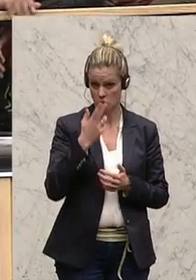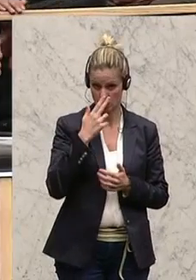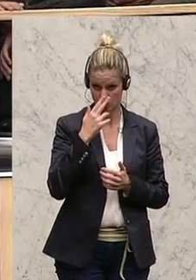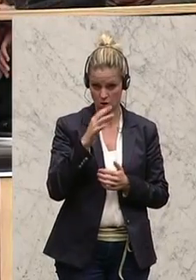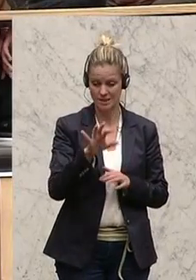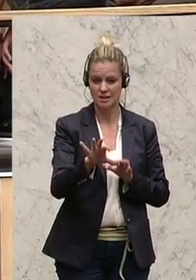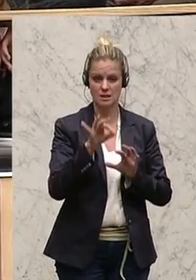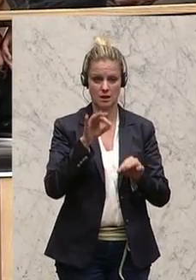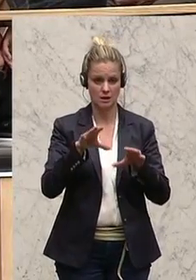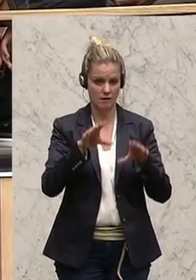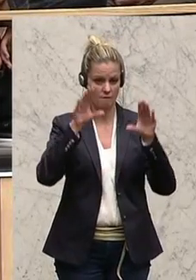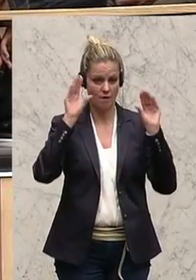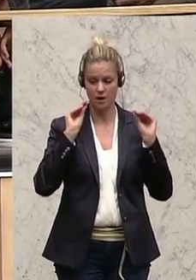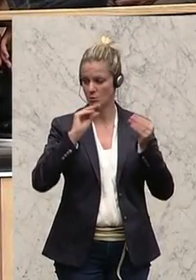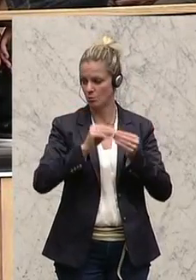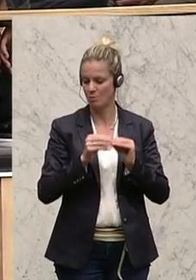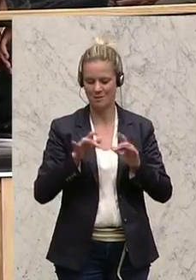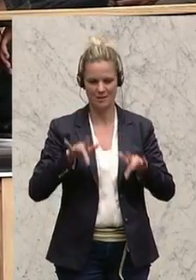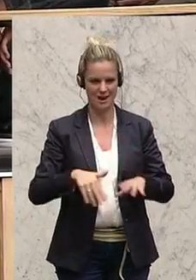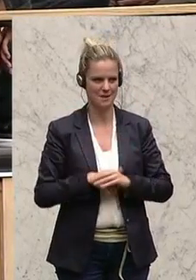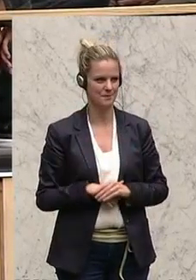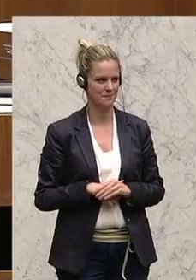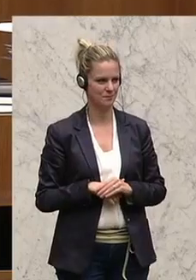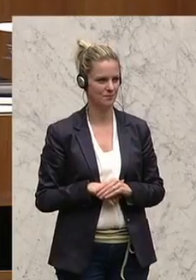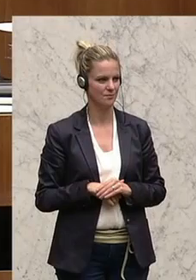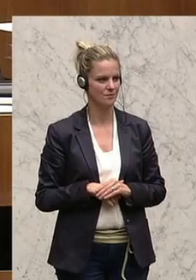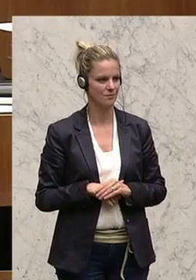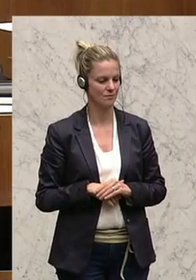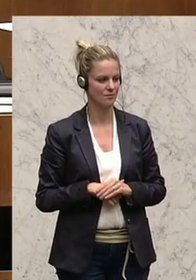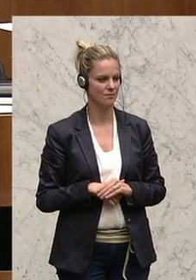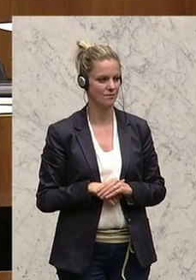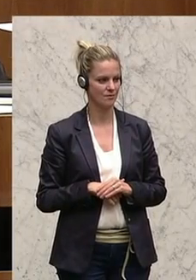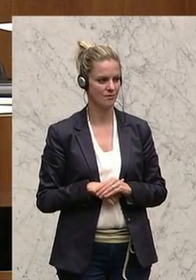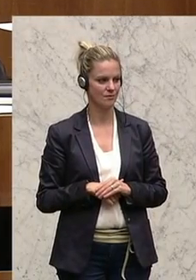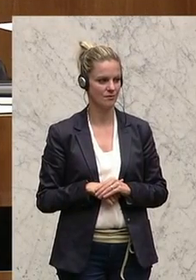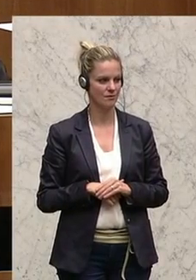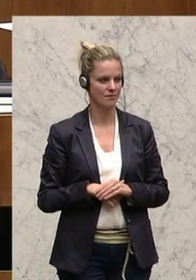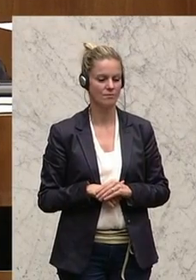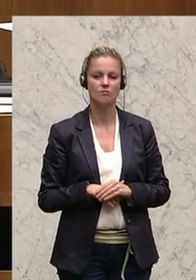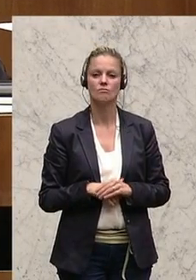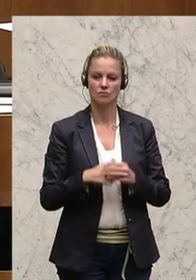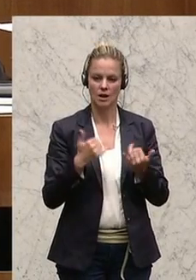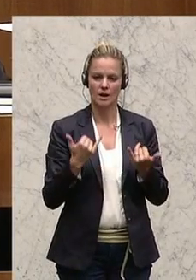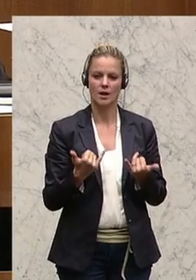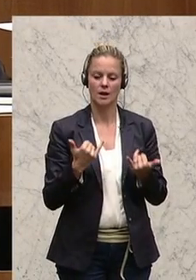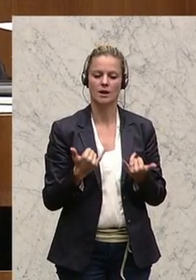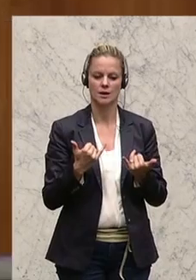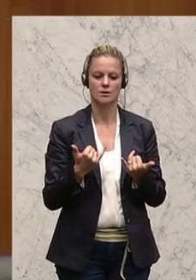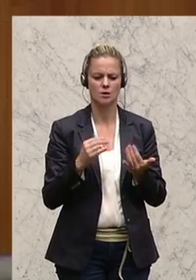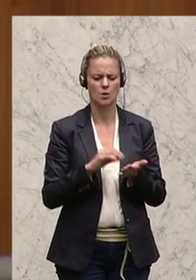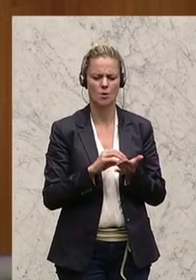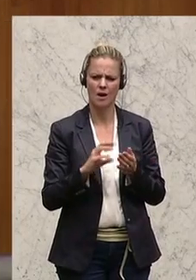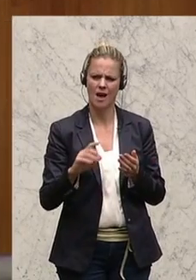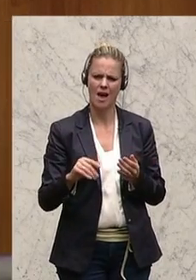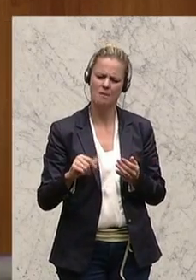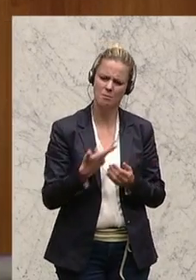Wahrnehmung. Nun, eine letzte Vorbemerkung, bevor ich auf einige Details eingehe. Herr Rossmann,